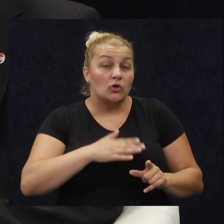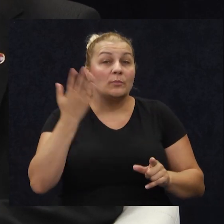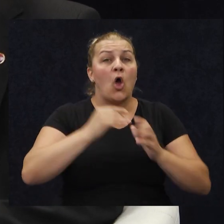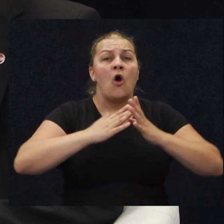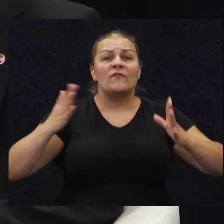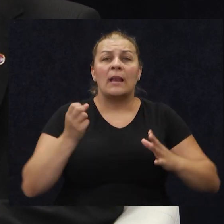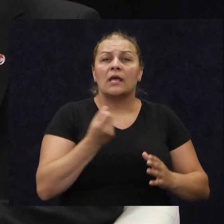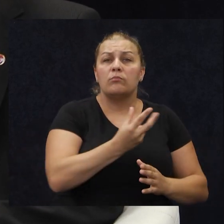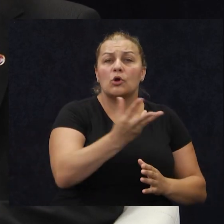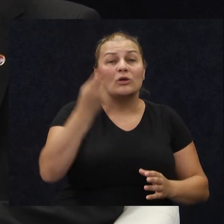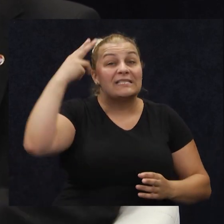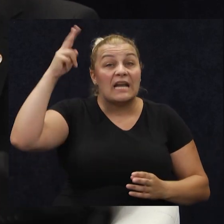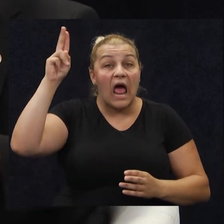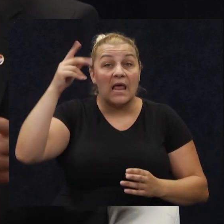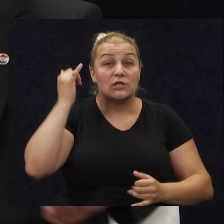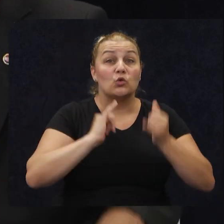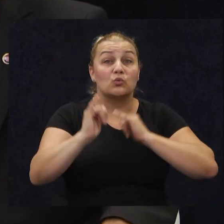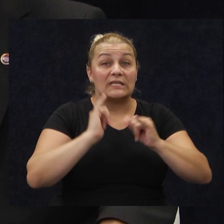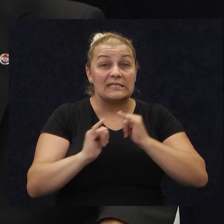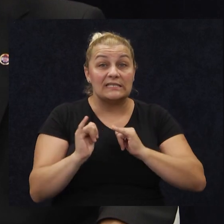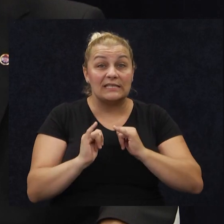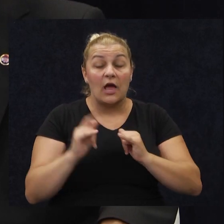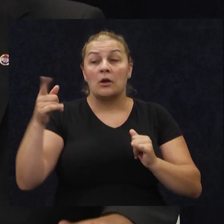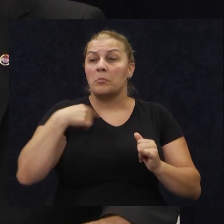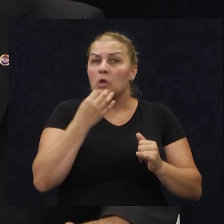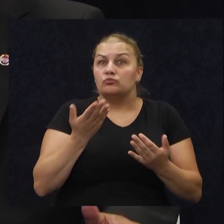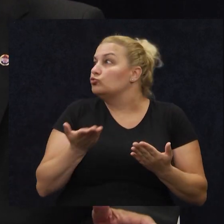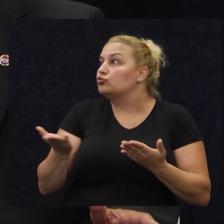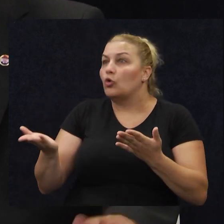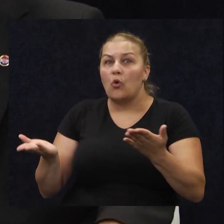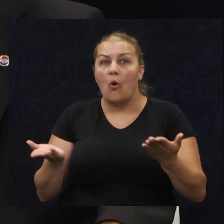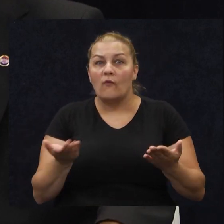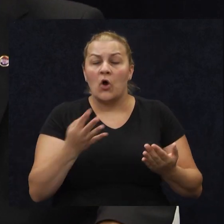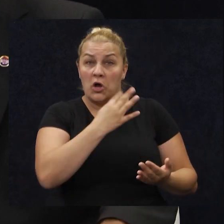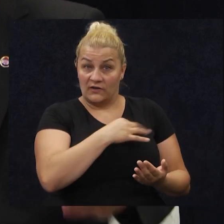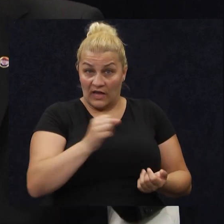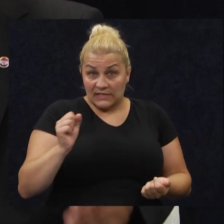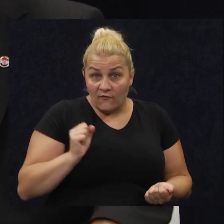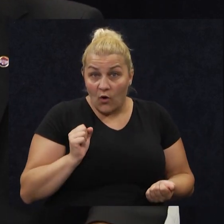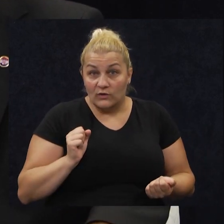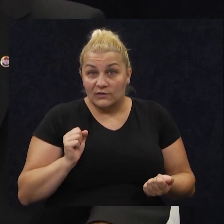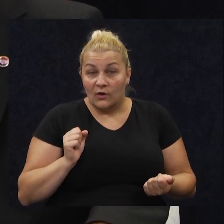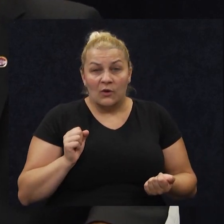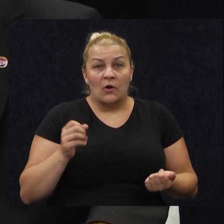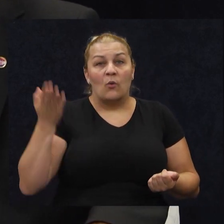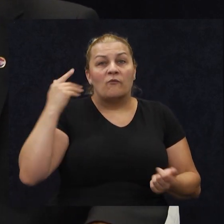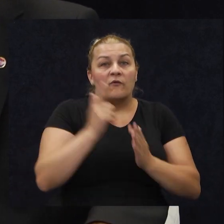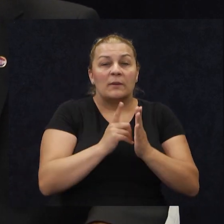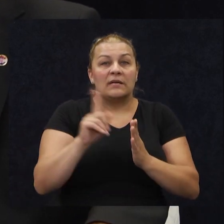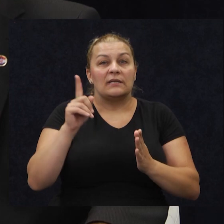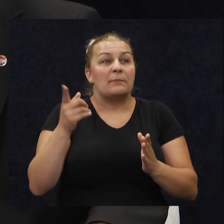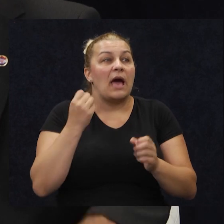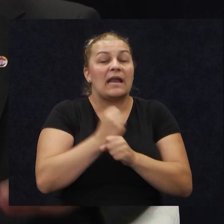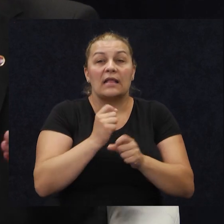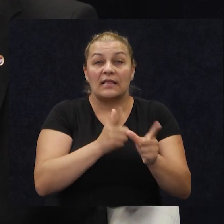veliki broj stranaca, turista, pa su nas pitali što se ovo događa, hrvatska vojska, nije imala tada ratna jasna djelovanja,